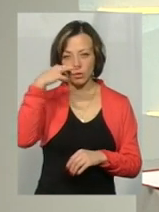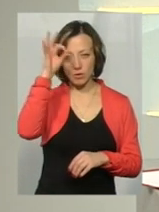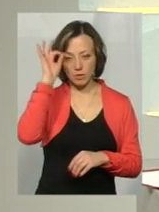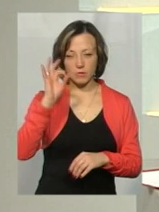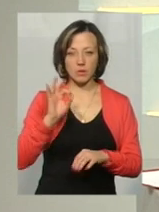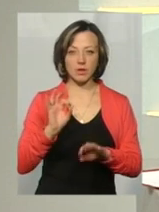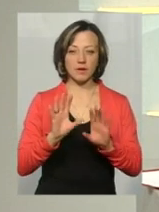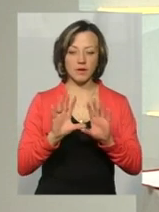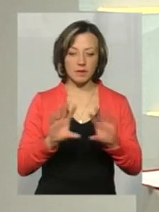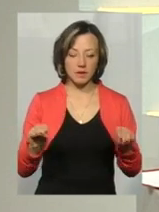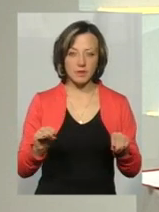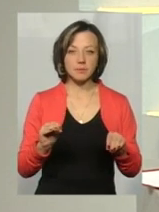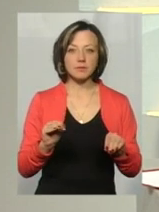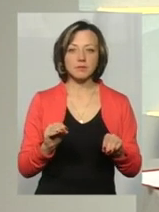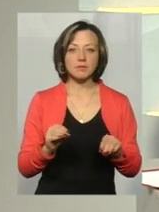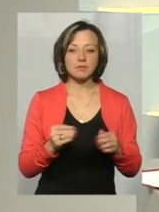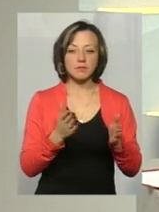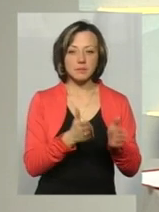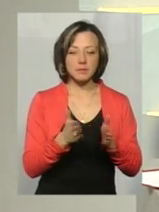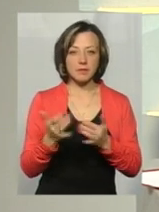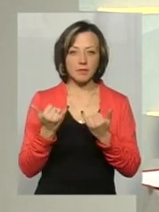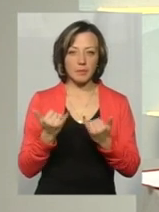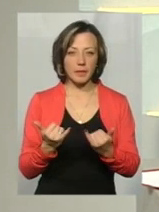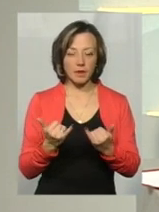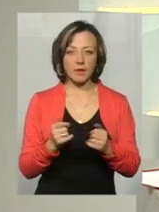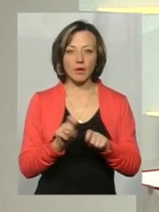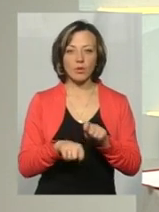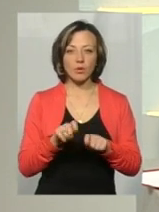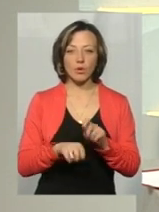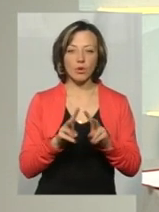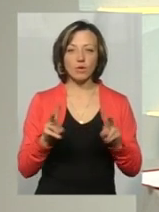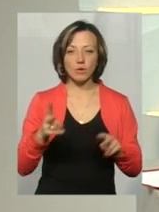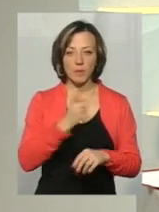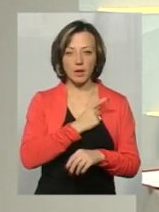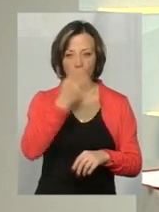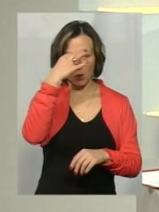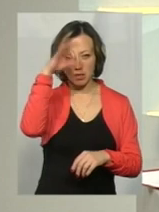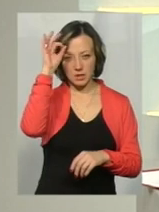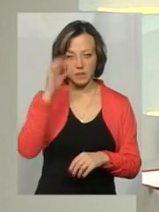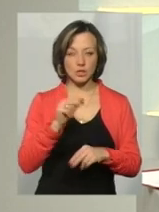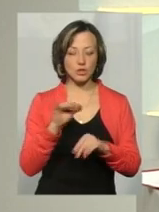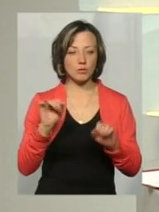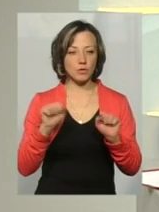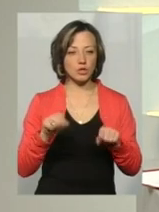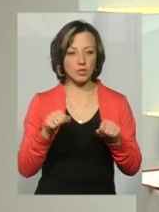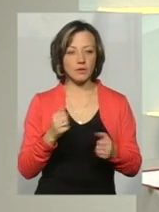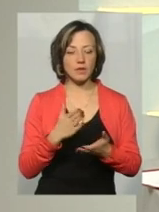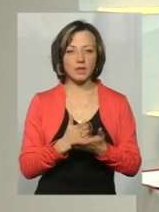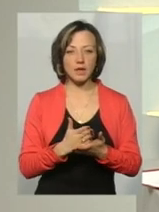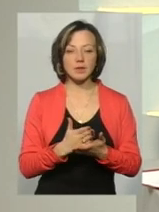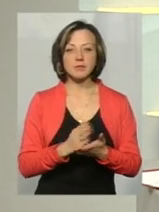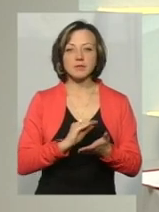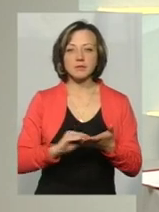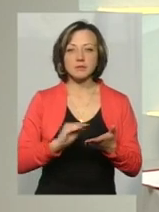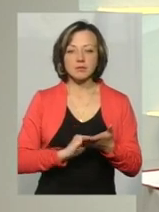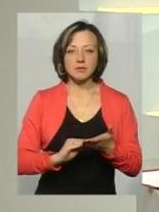Чи є якісь механізми зараз контролю над тими, хто, патрульними поліцейськими, і чи, можливо, є десь прописано, як